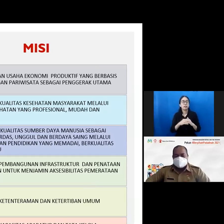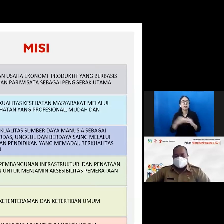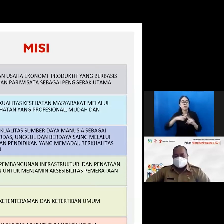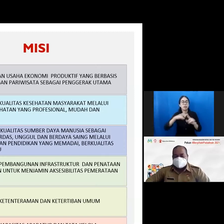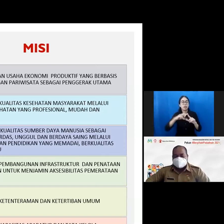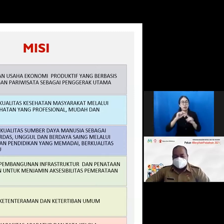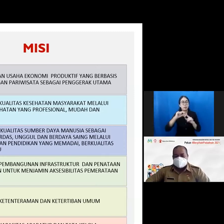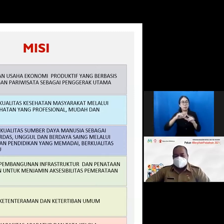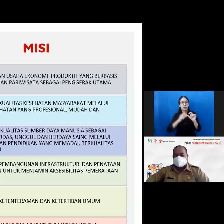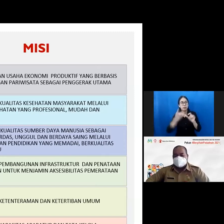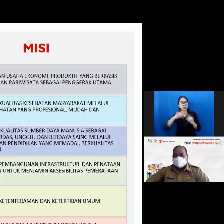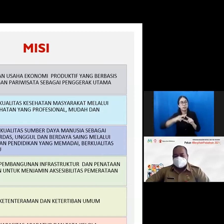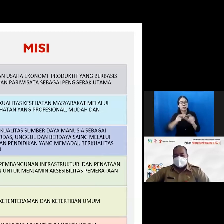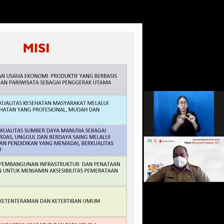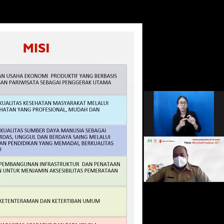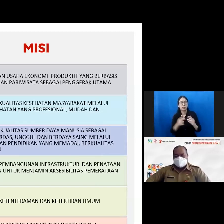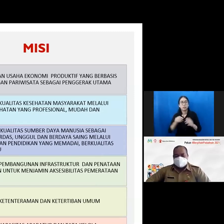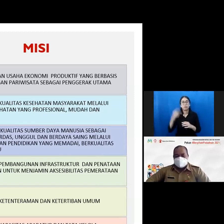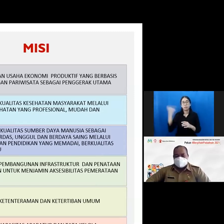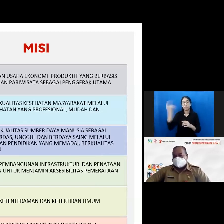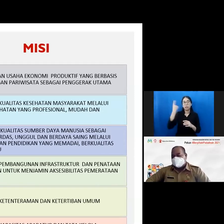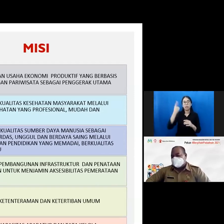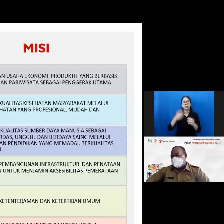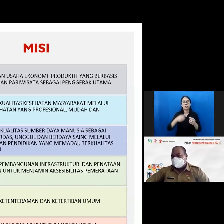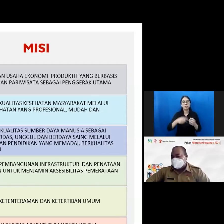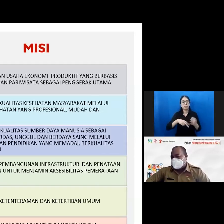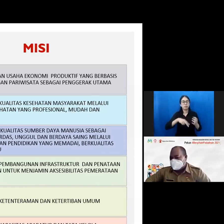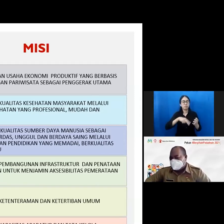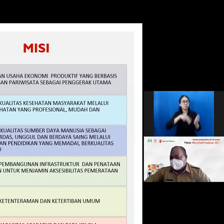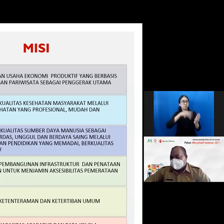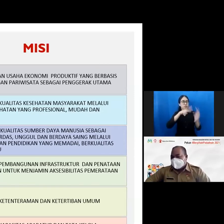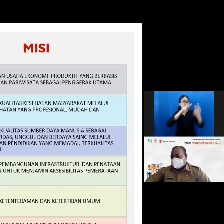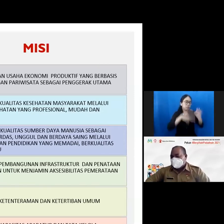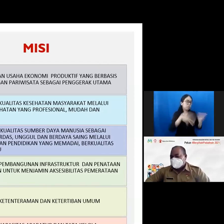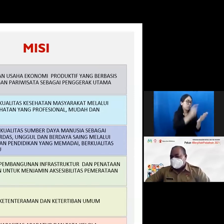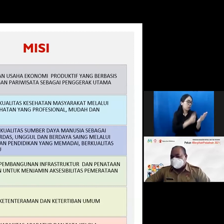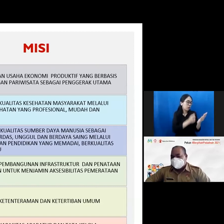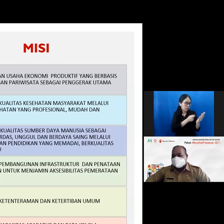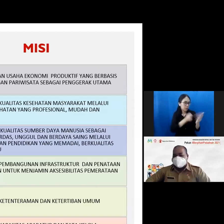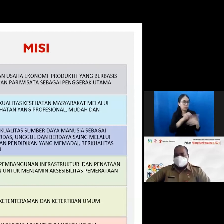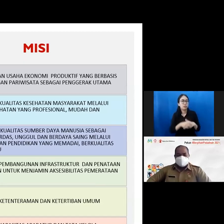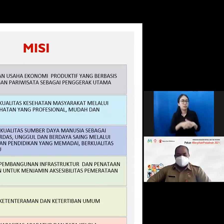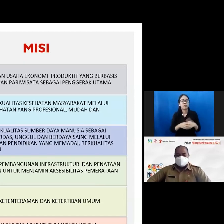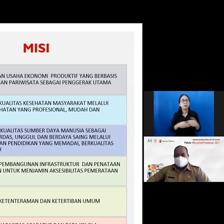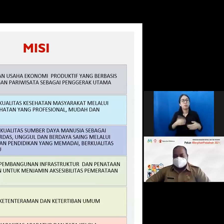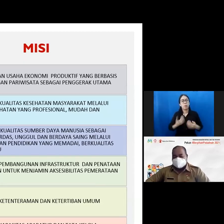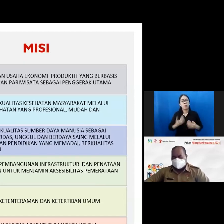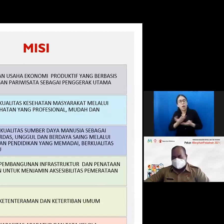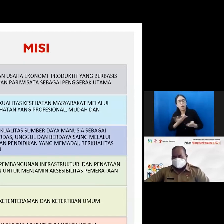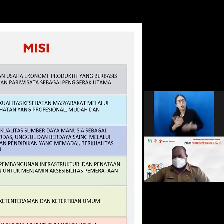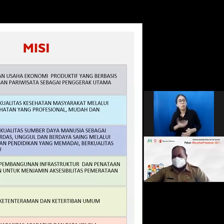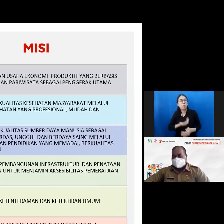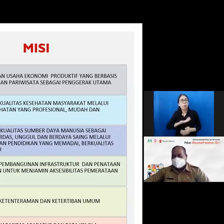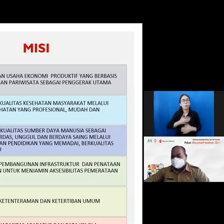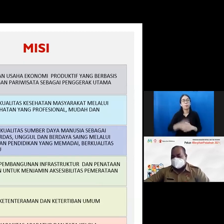kelola pemerintah yang transparan akuntabel profesional dan berjiwa melayani perlu kami sampaikan bahwa proses